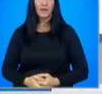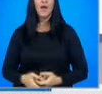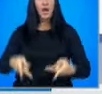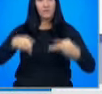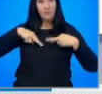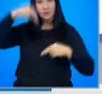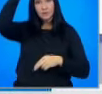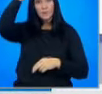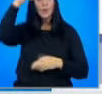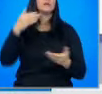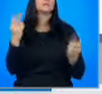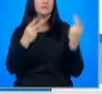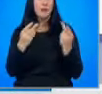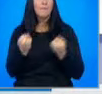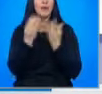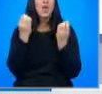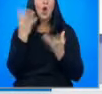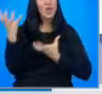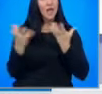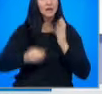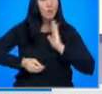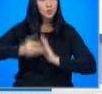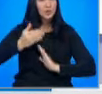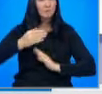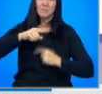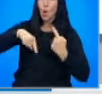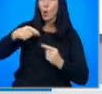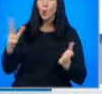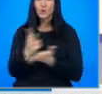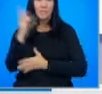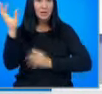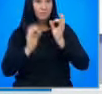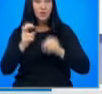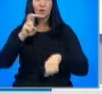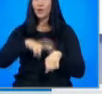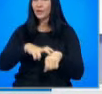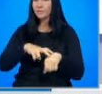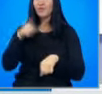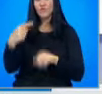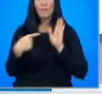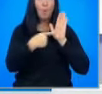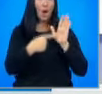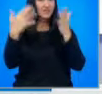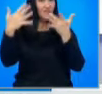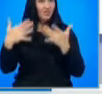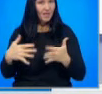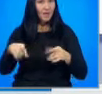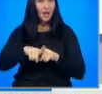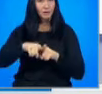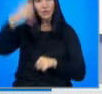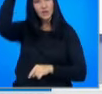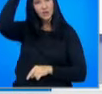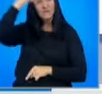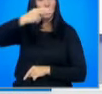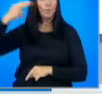Връщаме се отново нас, за да научим, че природния газ ще поскъпне с близо 18% от декември. Това показват данните, както на